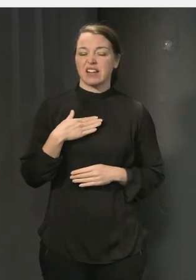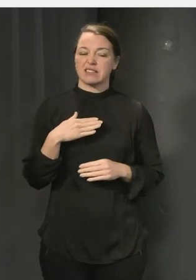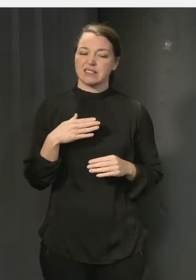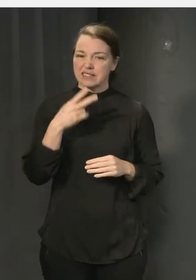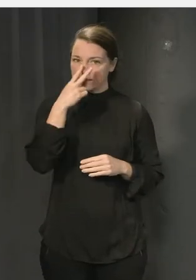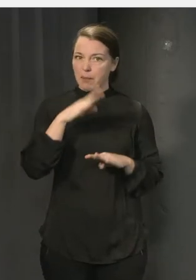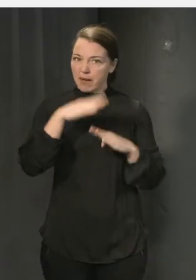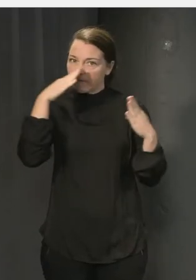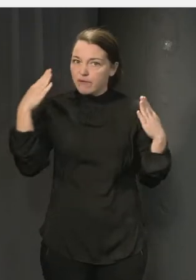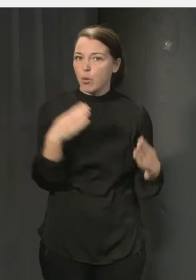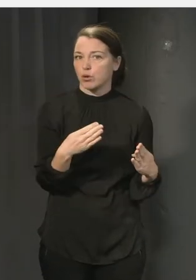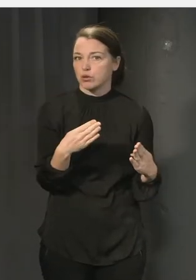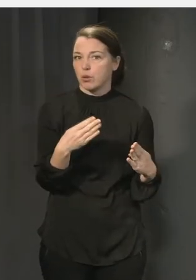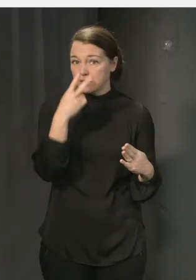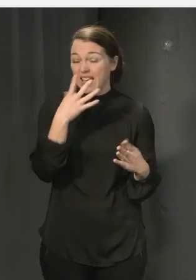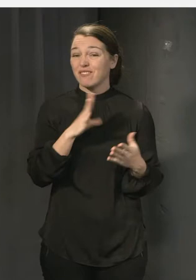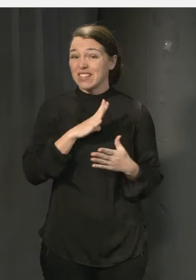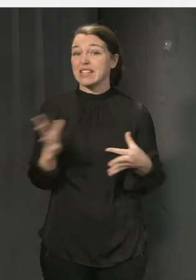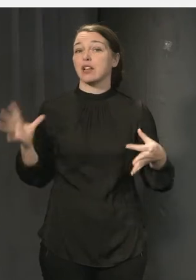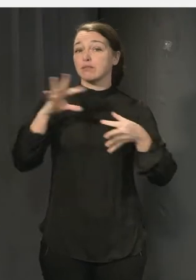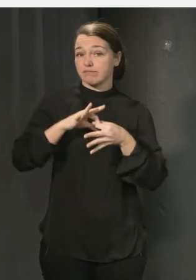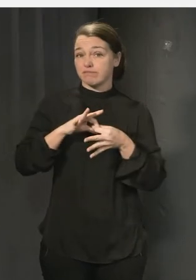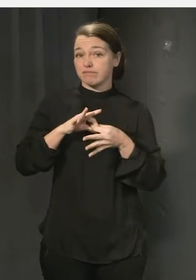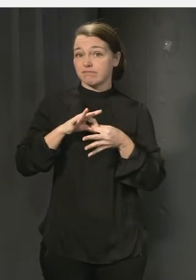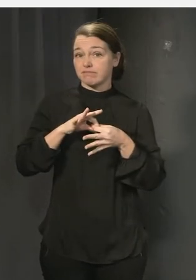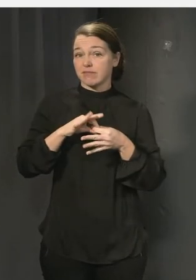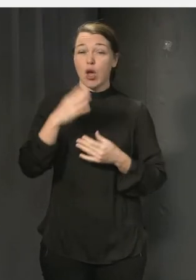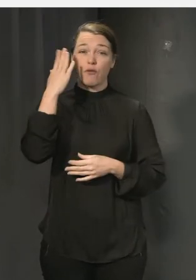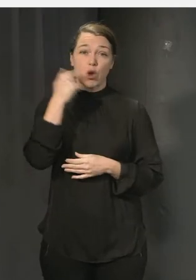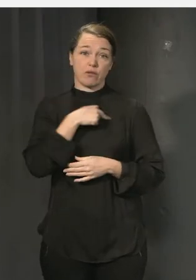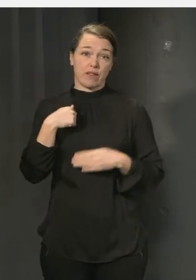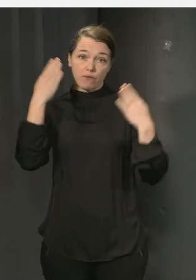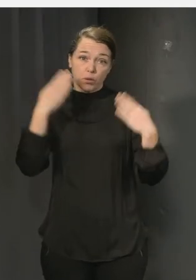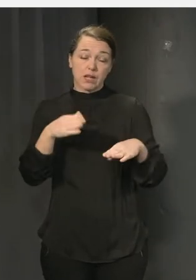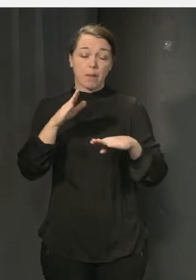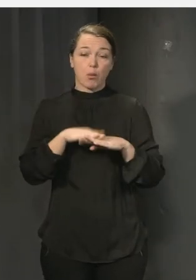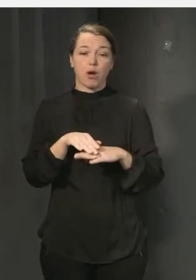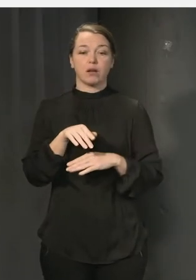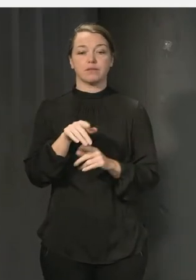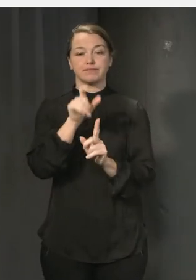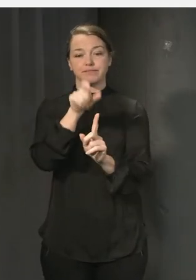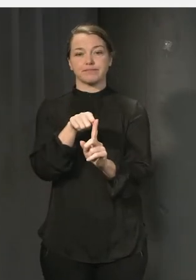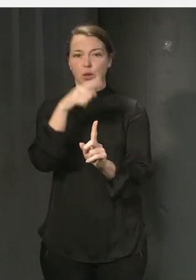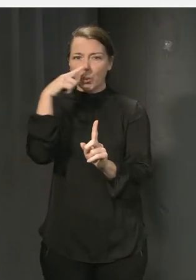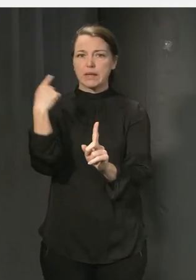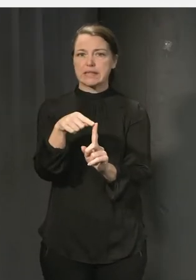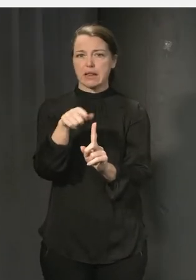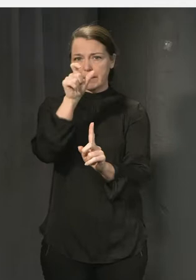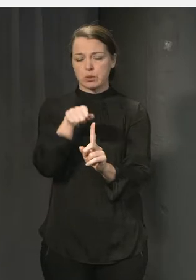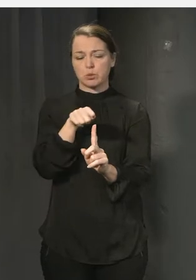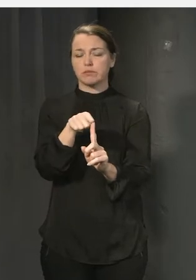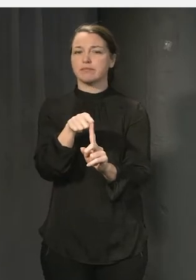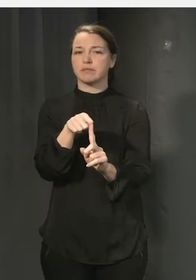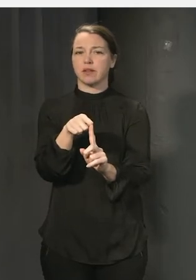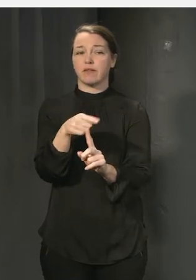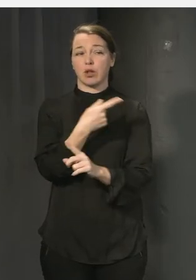fokus på att det hänger tätt ihop. Och tidigare har vi ju mycket fokuserat på den som är utsatt, alltså många av dem som vi kommer